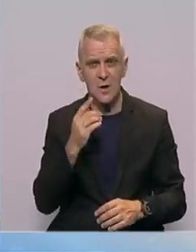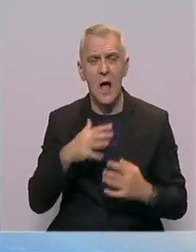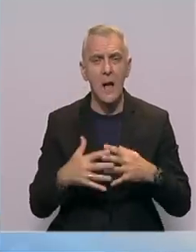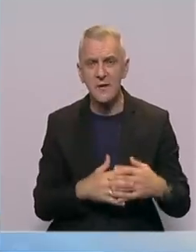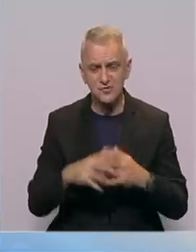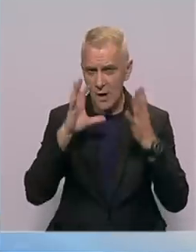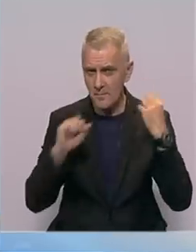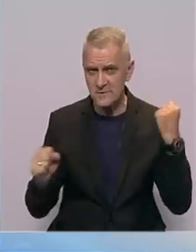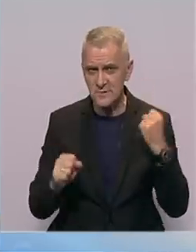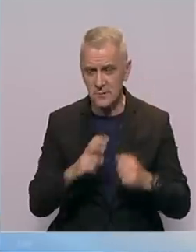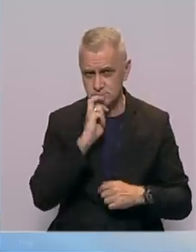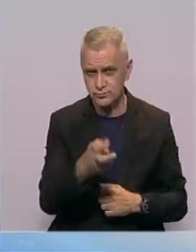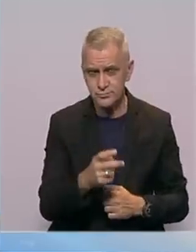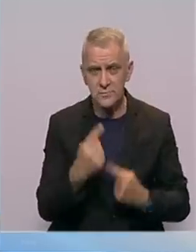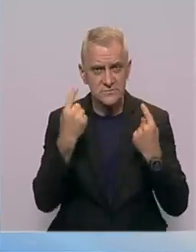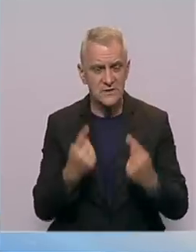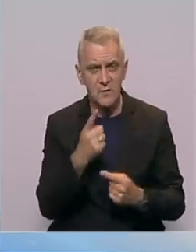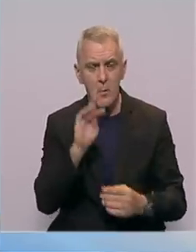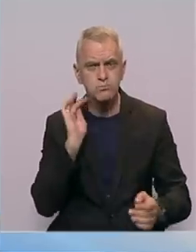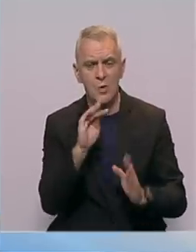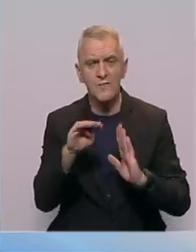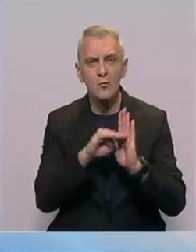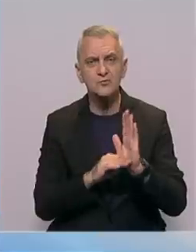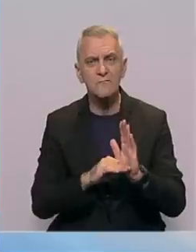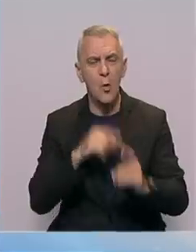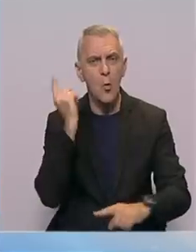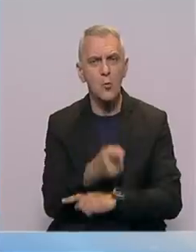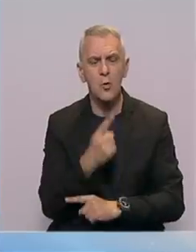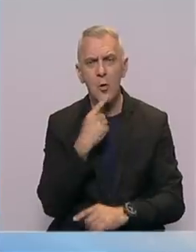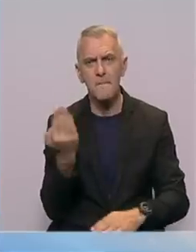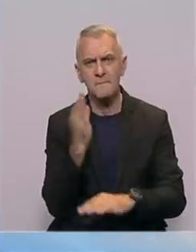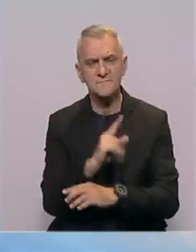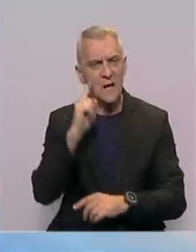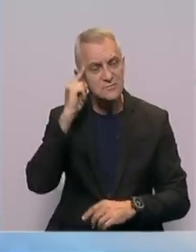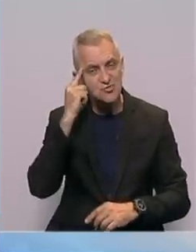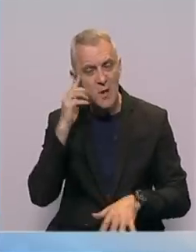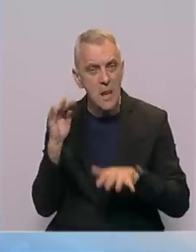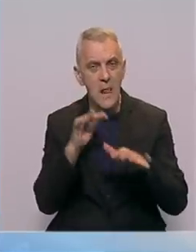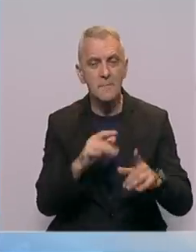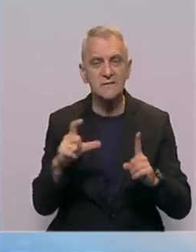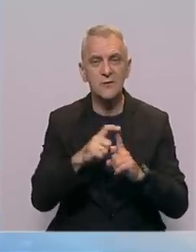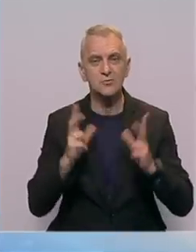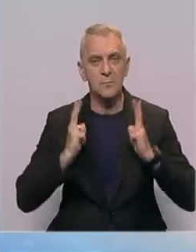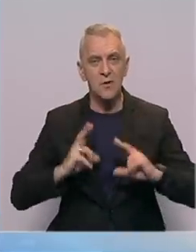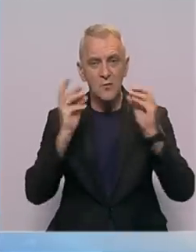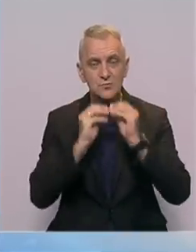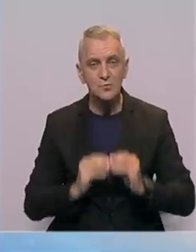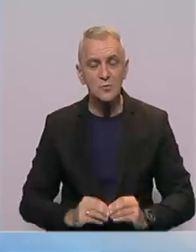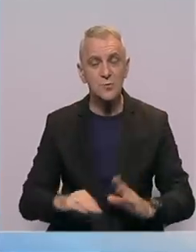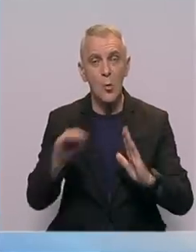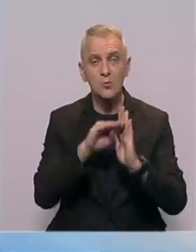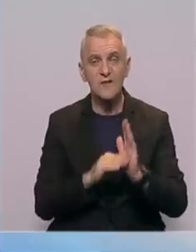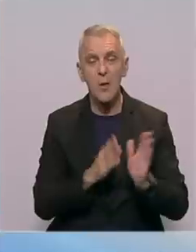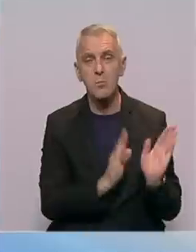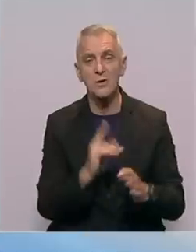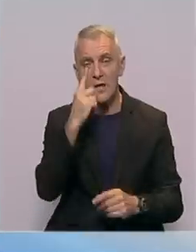američke ambasade. Stavom da je riječ o protuustavnoj odluci koja predstavlja smišljeni napad na Dejtonski mirovni sporazum, ustavni poredak